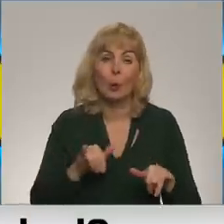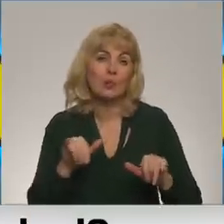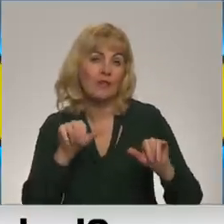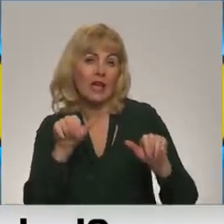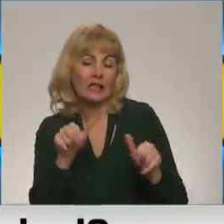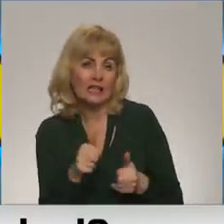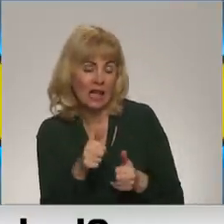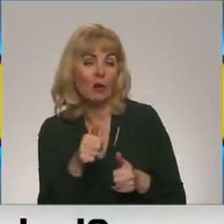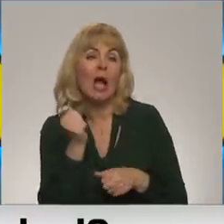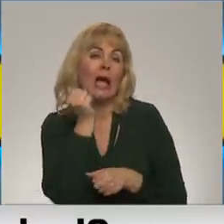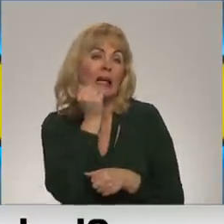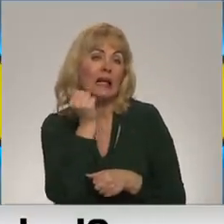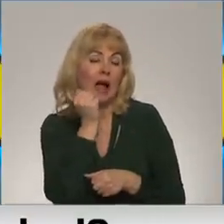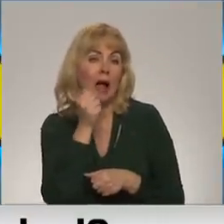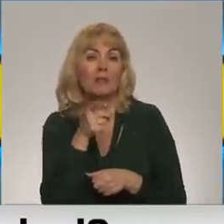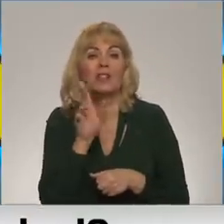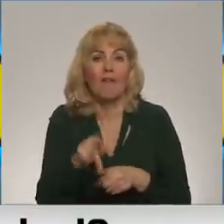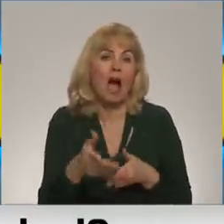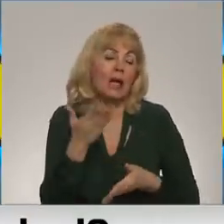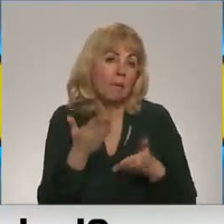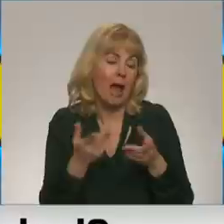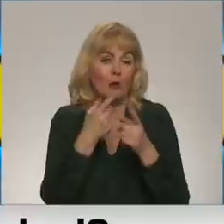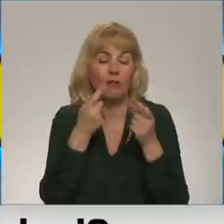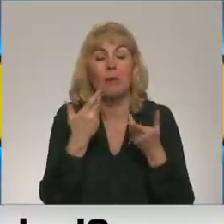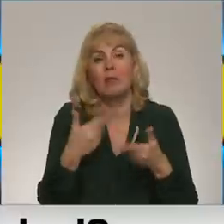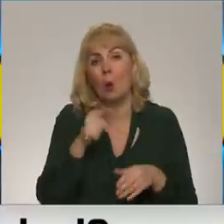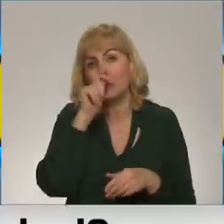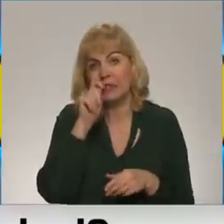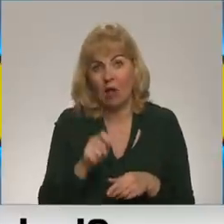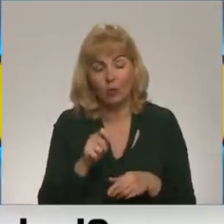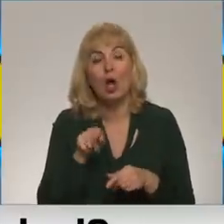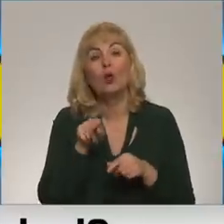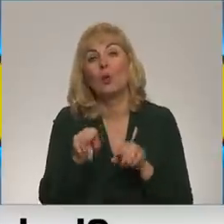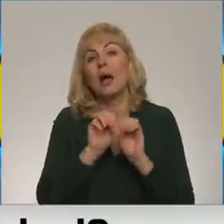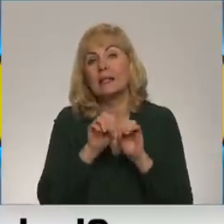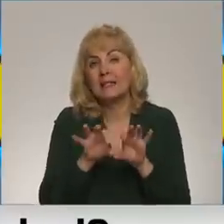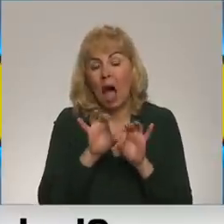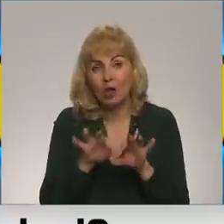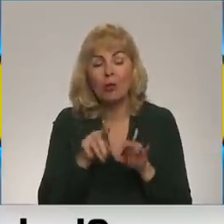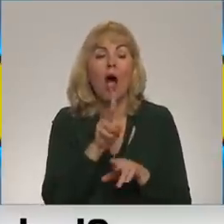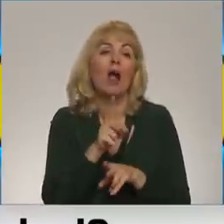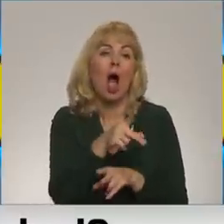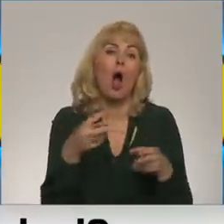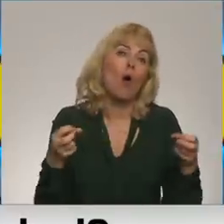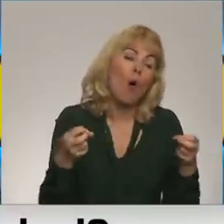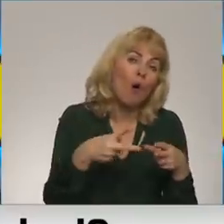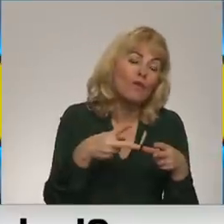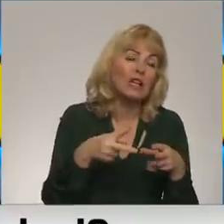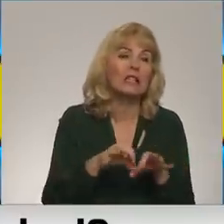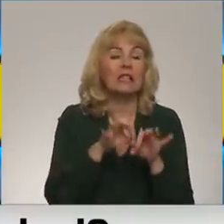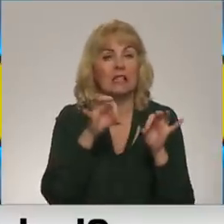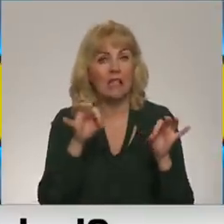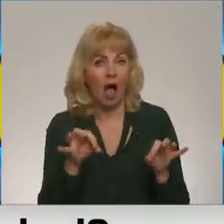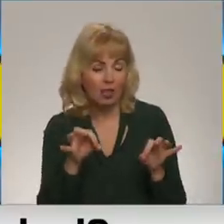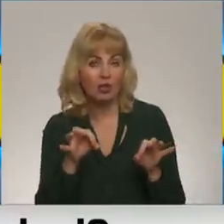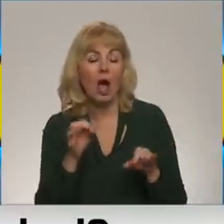Kremlis var mēģināt informācijas kāru, viņš jau ir zaudējis, vai es nevaru to stāstu, kā šīs konflikts ir sācijas no jauna sofabricēta. Tas,